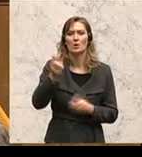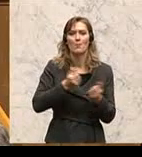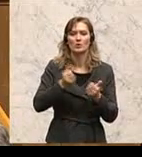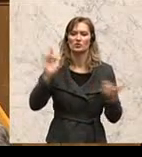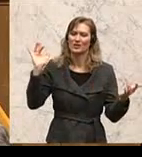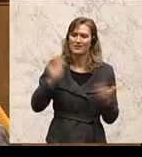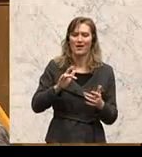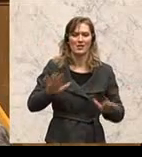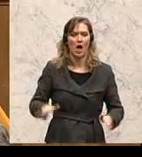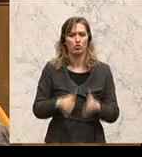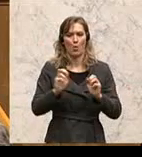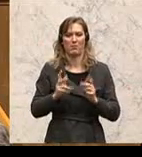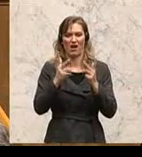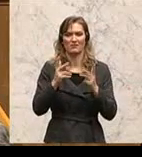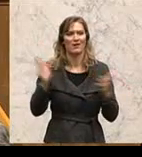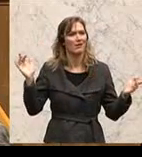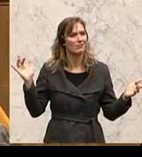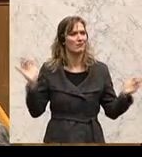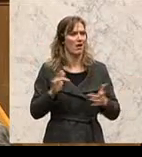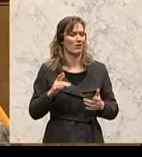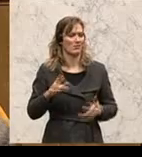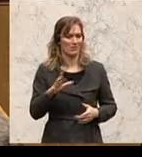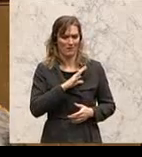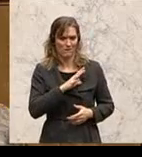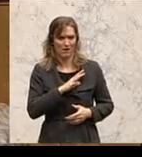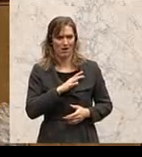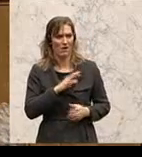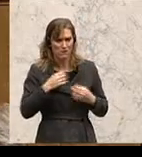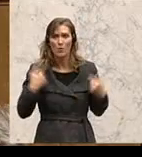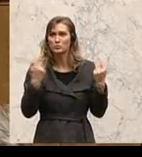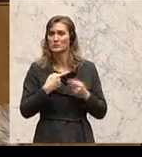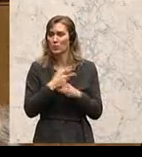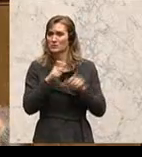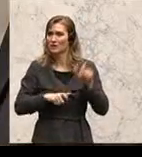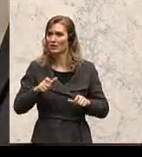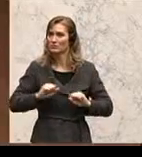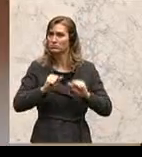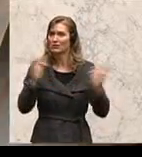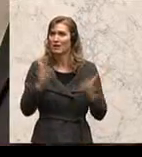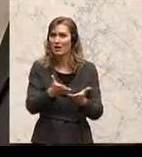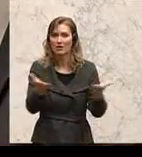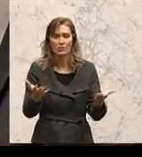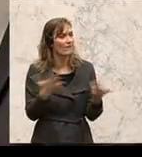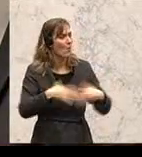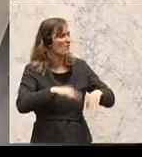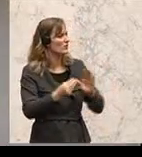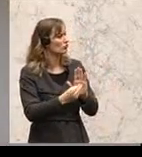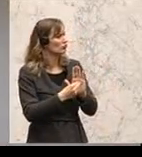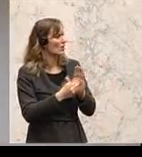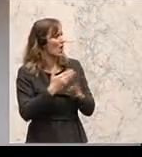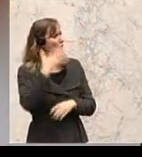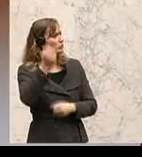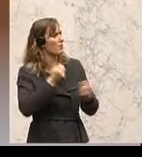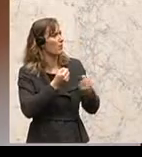und gegen die Gefahr für uns Österreicherinnen und Österreicher einzusetzen? Wo finde ich denn im außenpolitischen Bericht